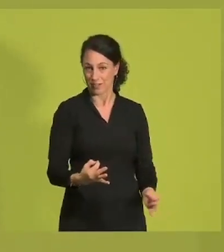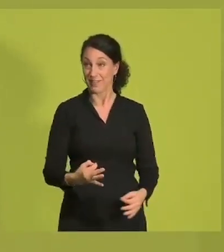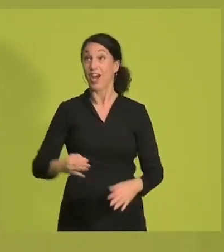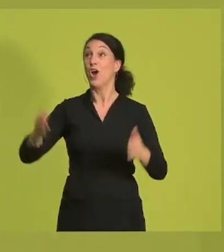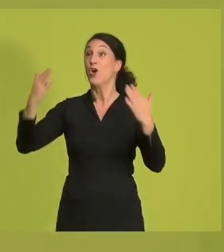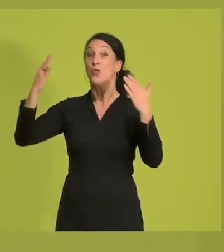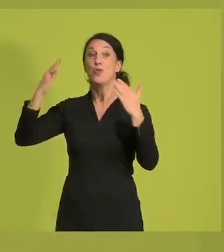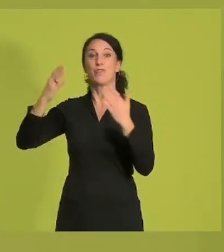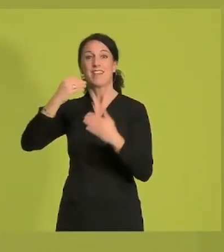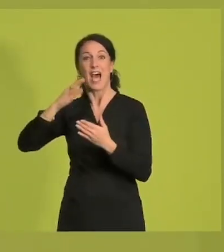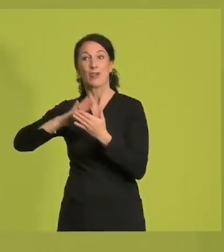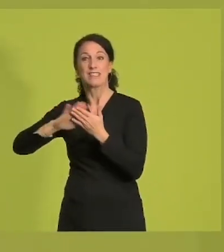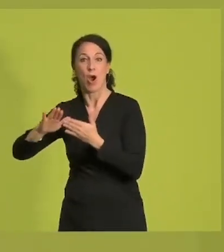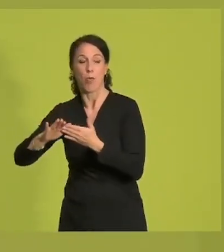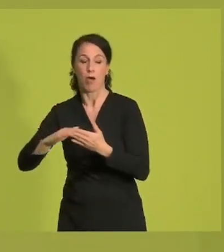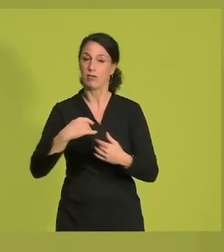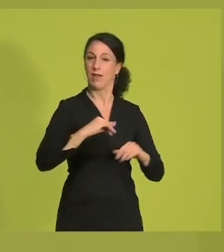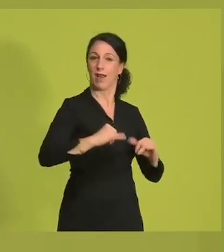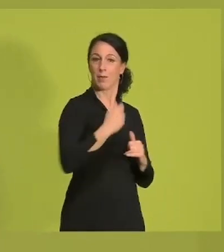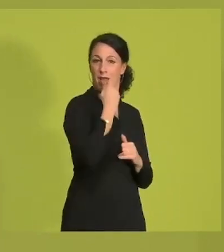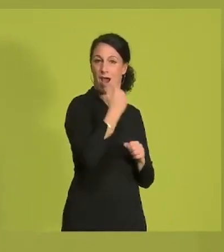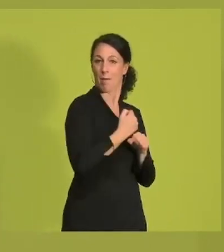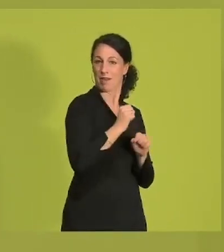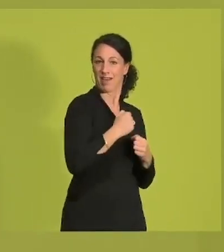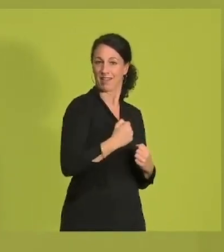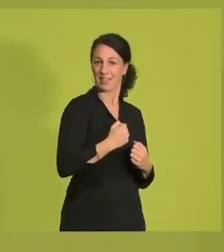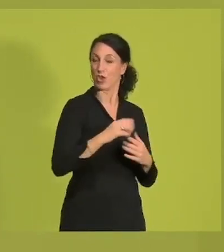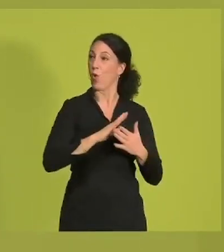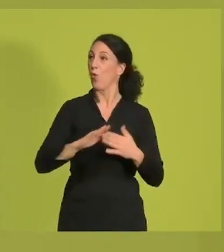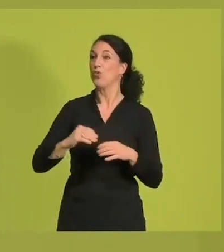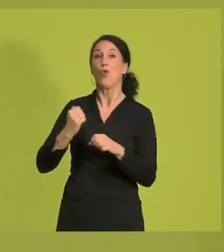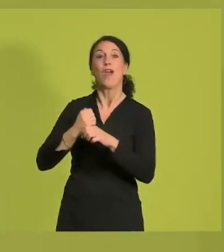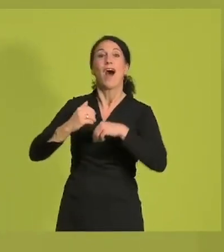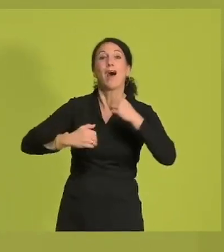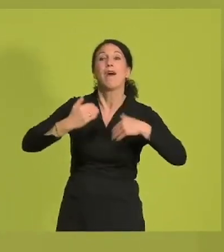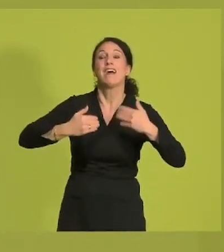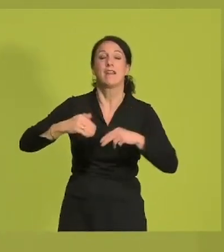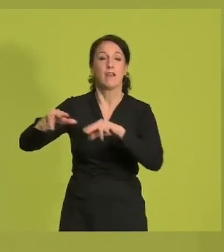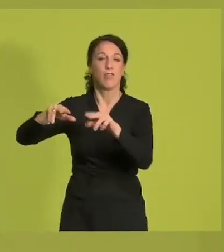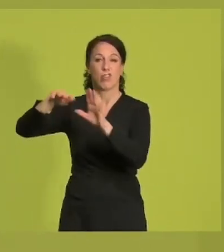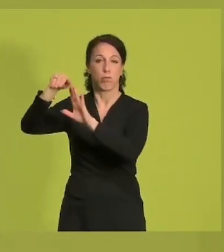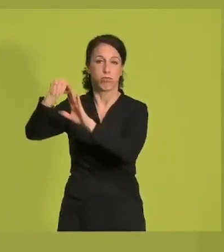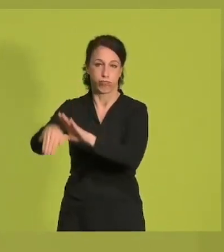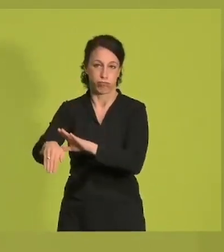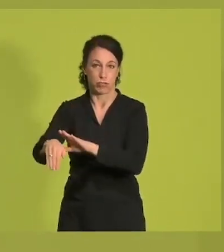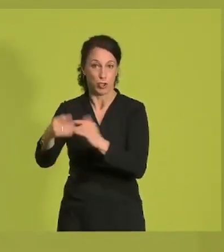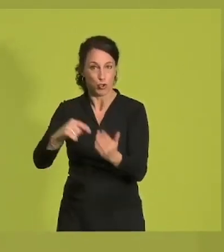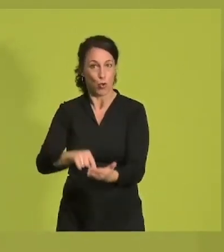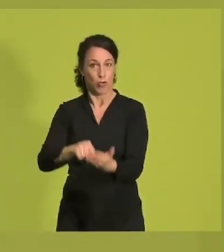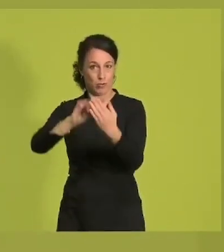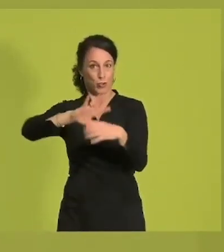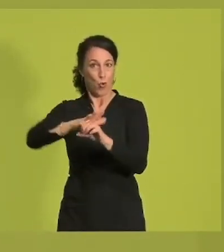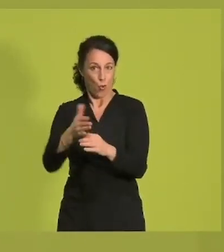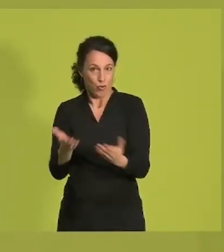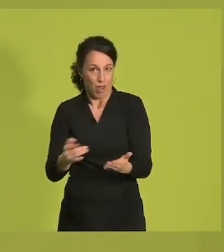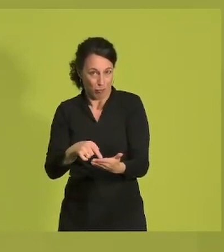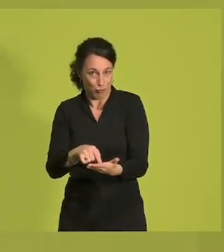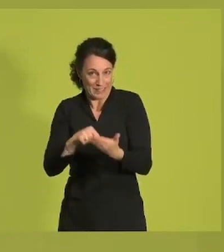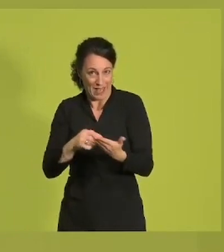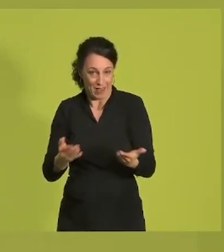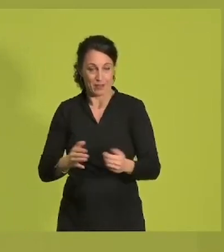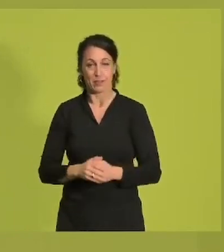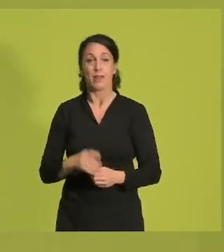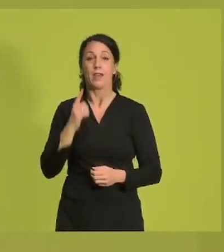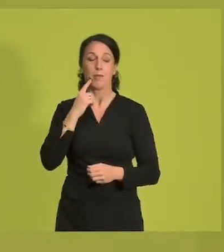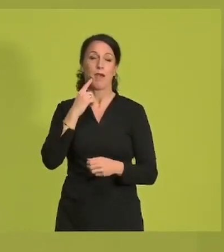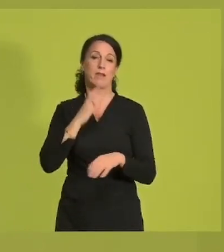niemand leben und arbeiten. Und ohne Sorgearbeit gibt es keine funktionierende Wirtschaft. Die Corona-Krise zeigt uns das immer wieder. Ich schreibe